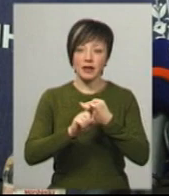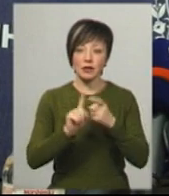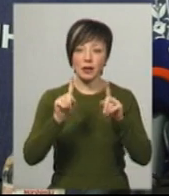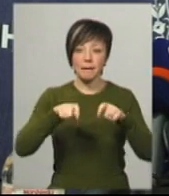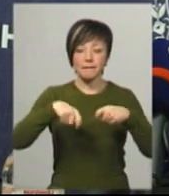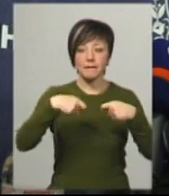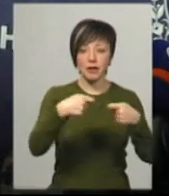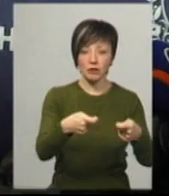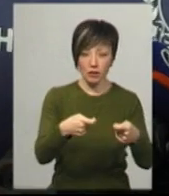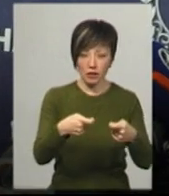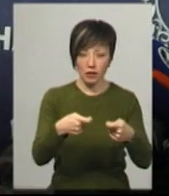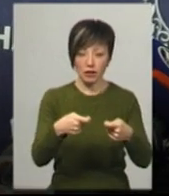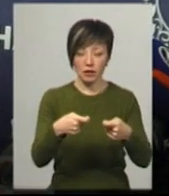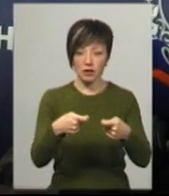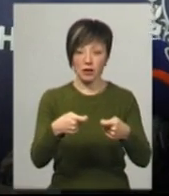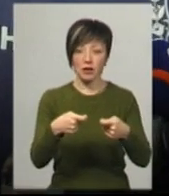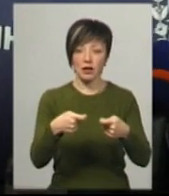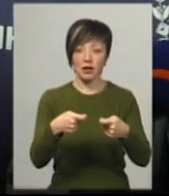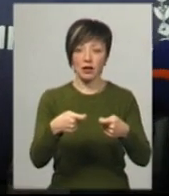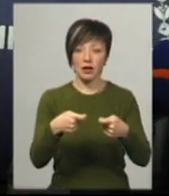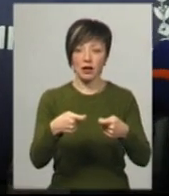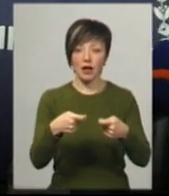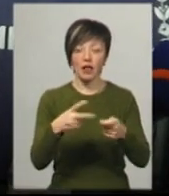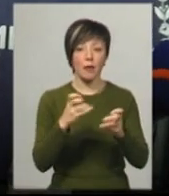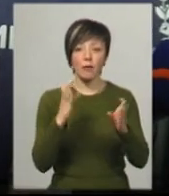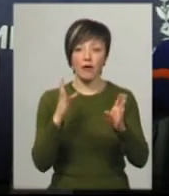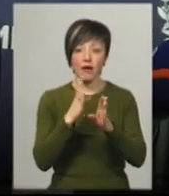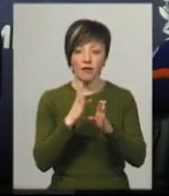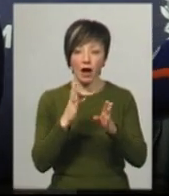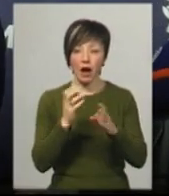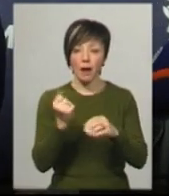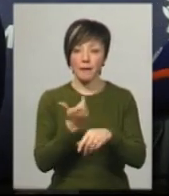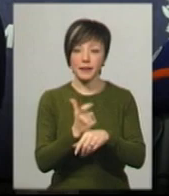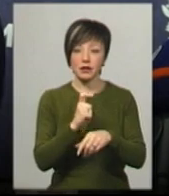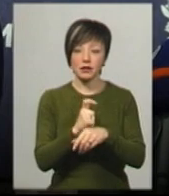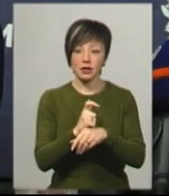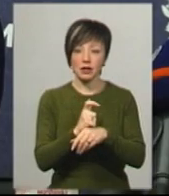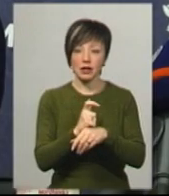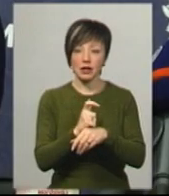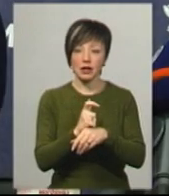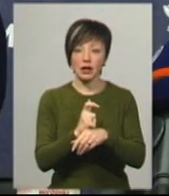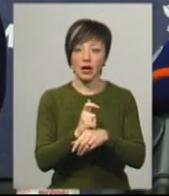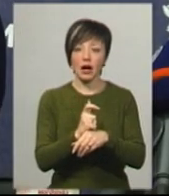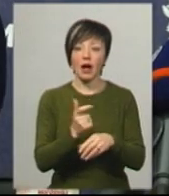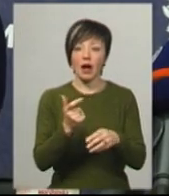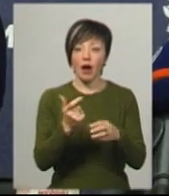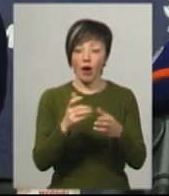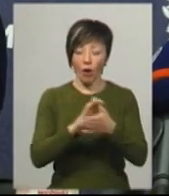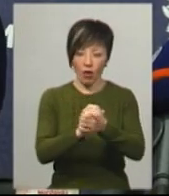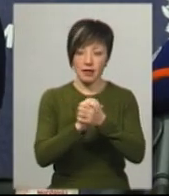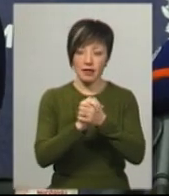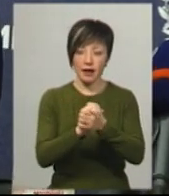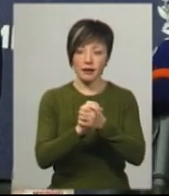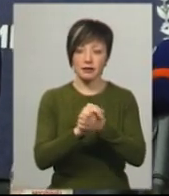не доведено, згідно останніх стандартів, навіть не політряним шляхом, а більше крапельним і контактним. Тобто